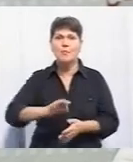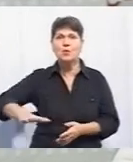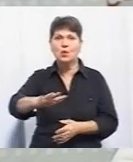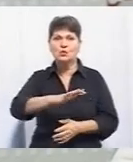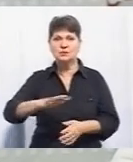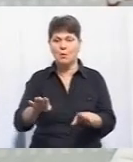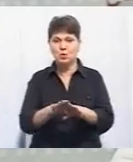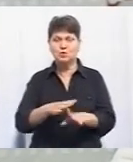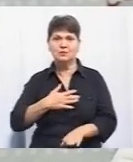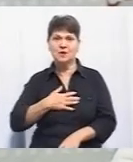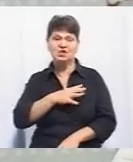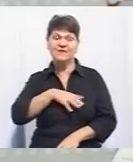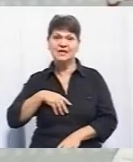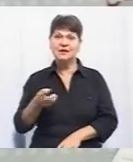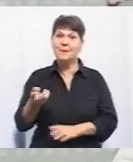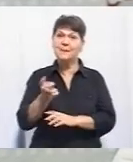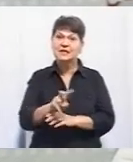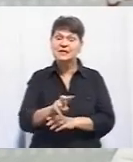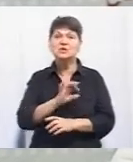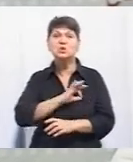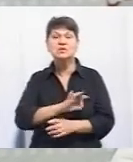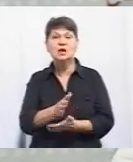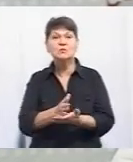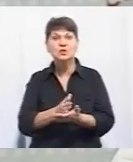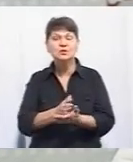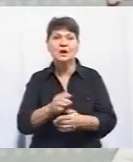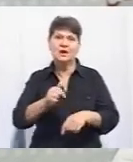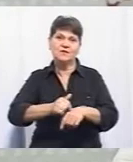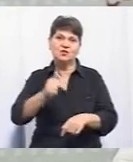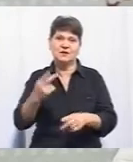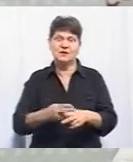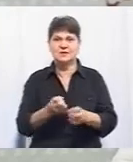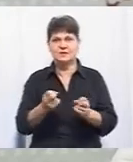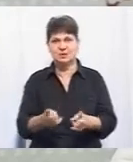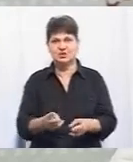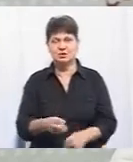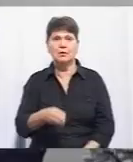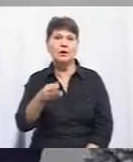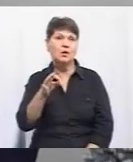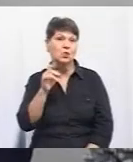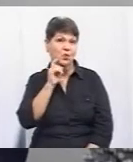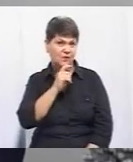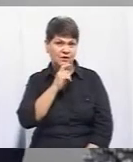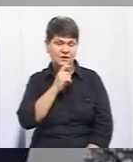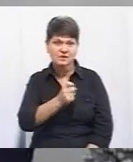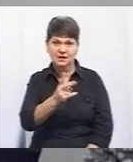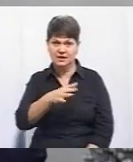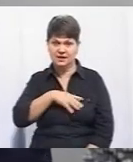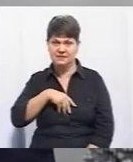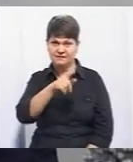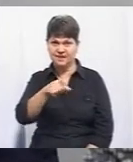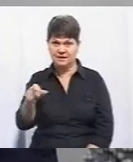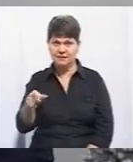подібні нашому, де ветерани можуть прийти і скористатись послугами, і відчувати себе безпечно, і просто проводити час. То у Вінниці ця кількість ветеранів, вона